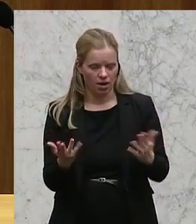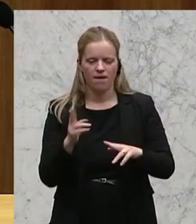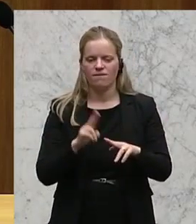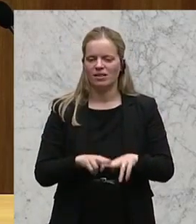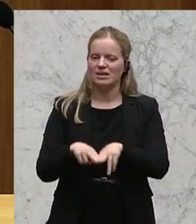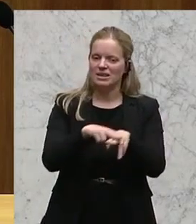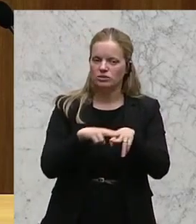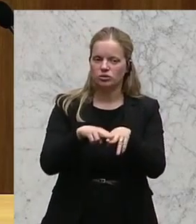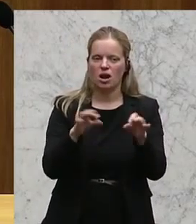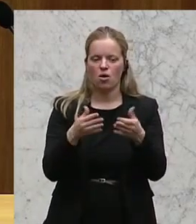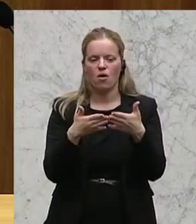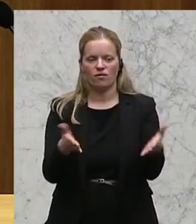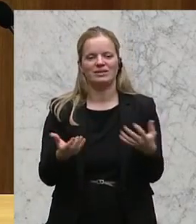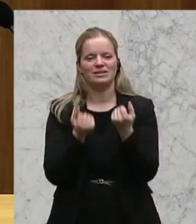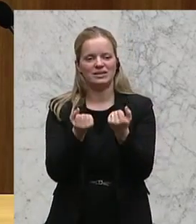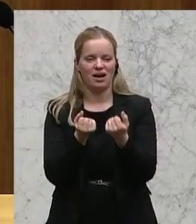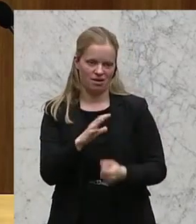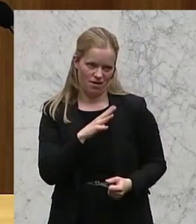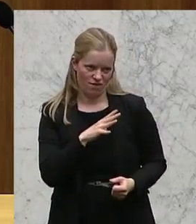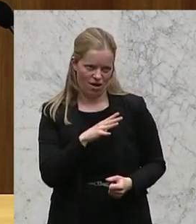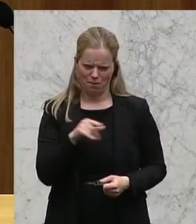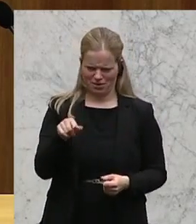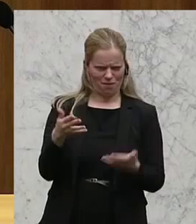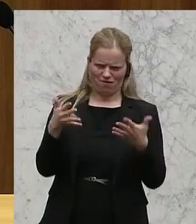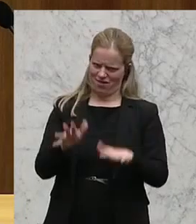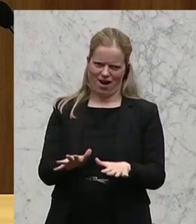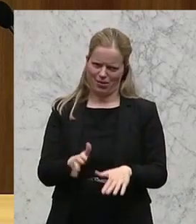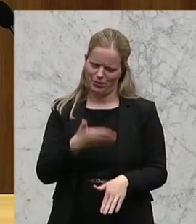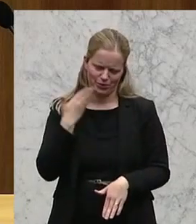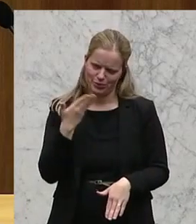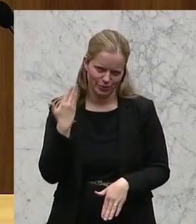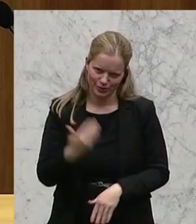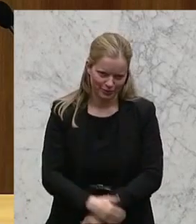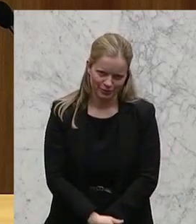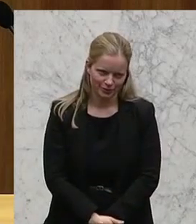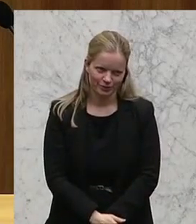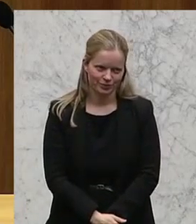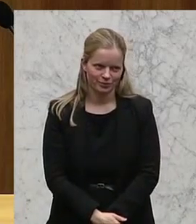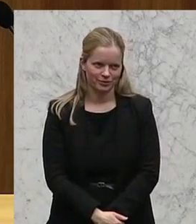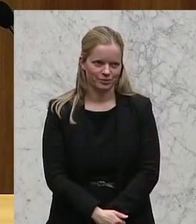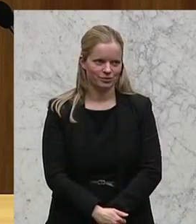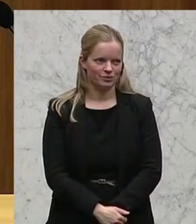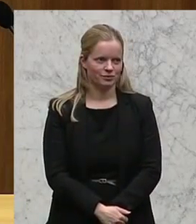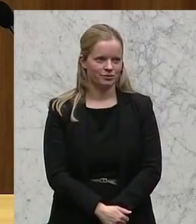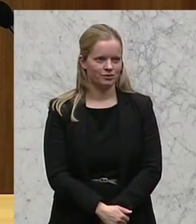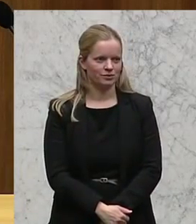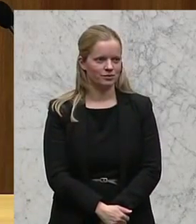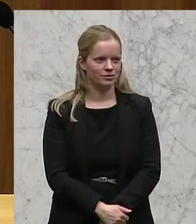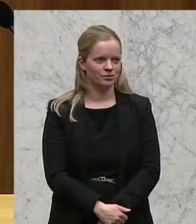Sicherheitsbestimmungen gefährdet. Und ich nehme an, das ist wohl in diesem Fall wirklich nicht anzunehmen.